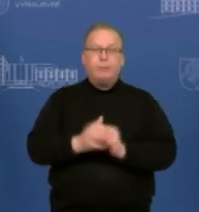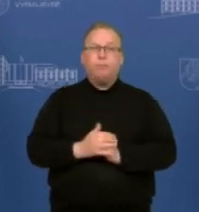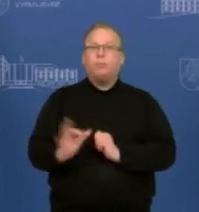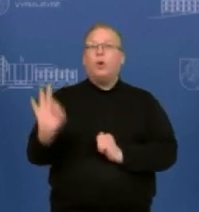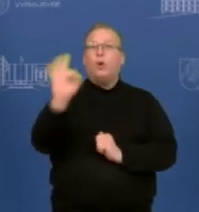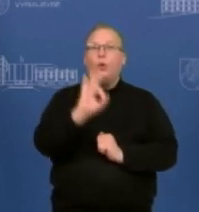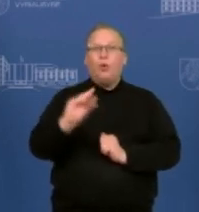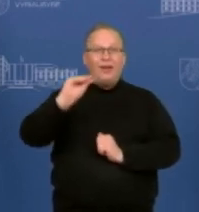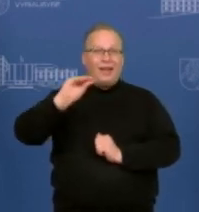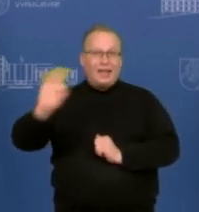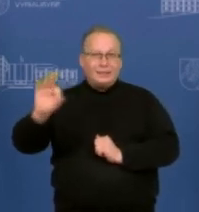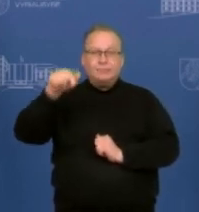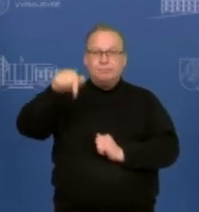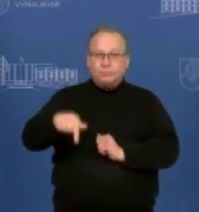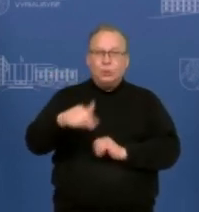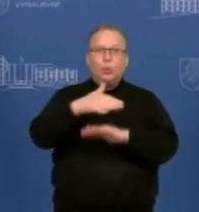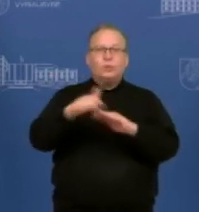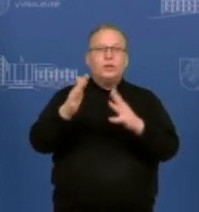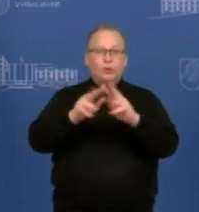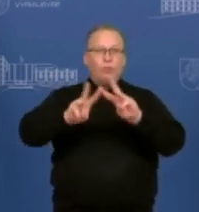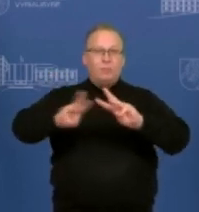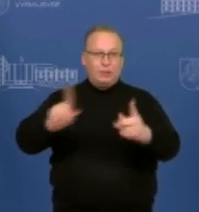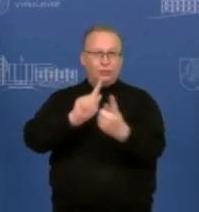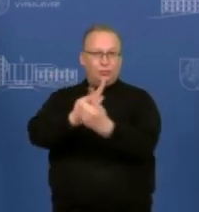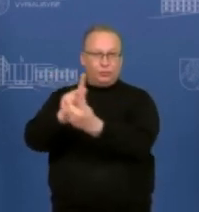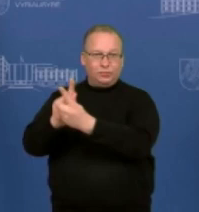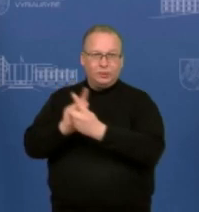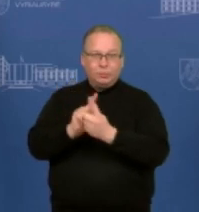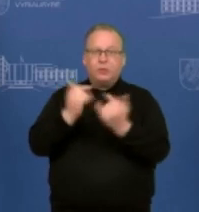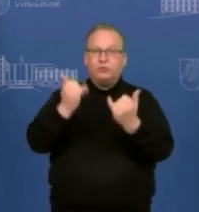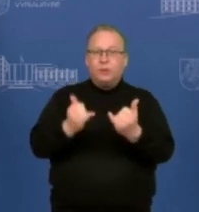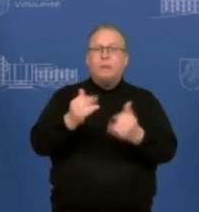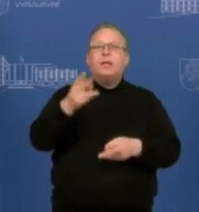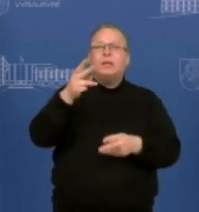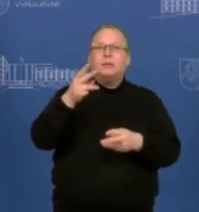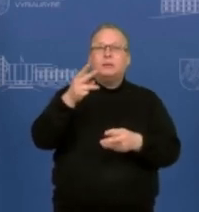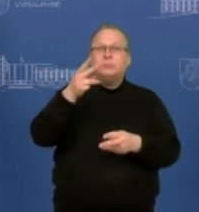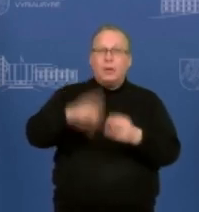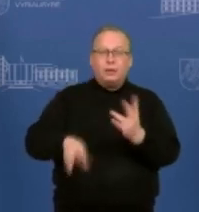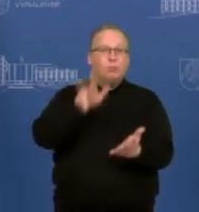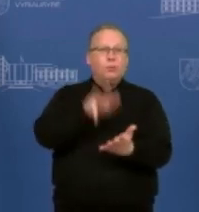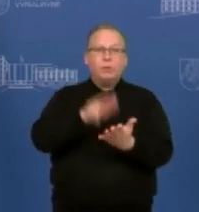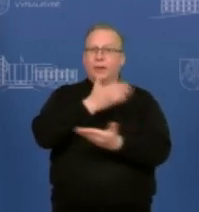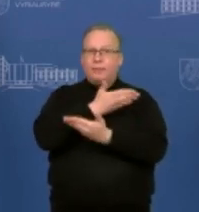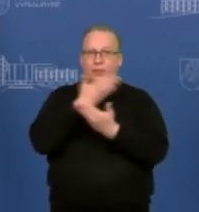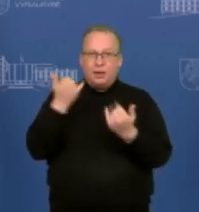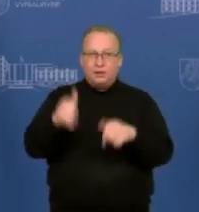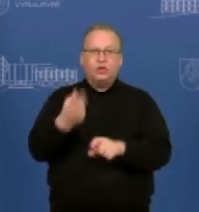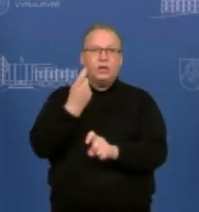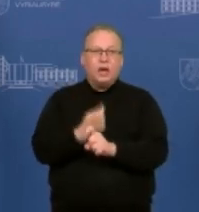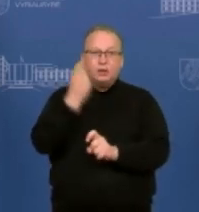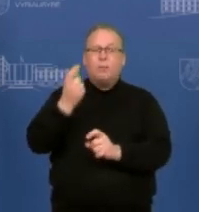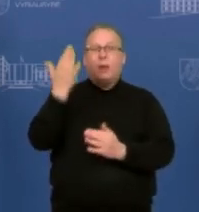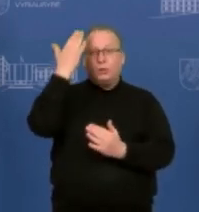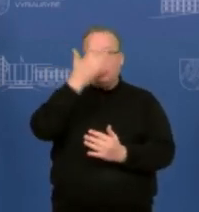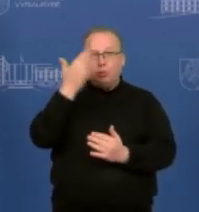Dėl ES ministrų tarybos, tai taryba sprendimų formalių neprėmė šį kartą, tačiau pasikeitėme nuomonėmis dėl